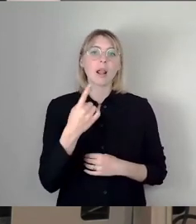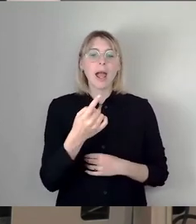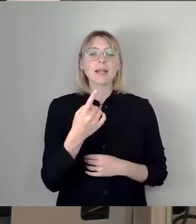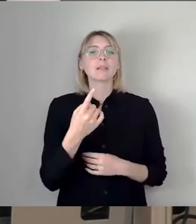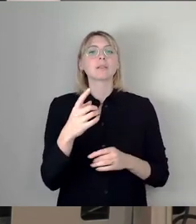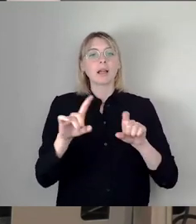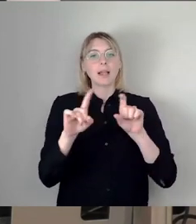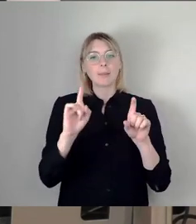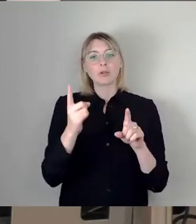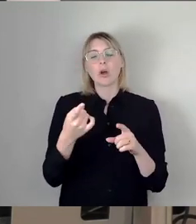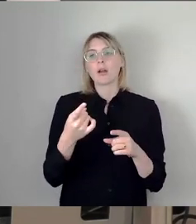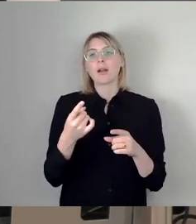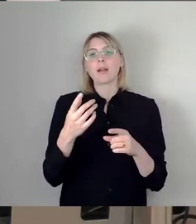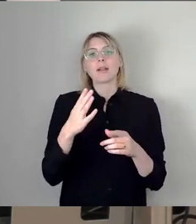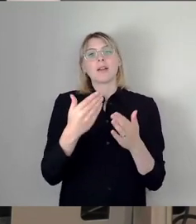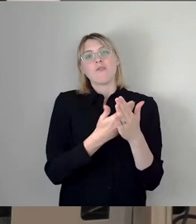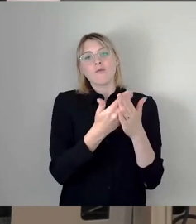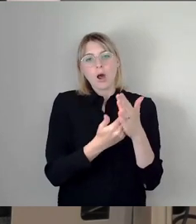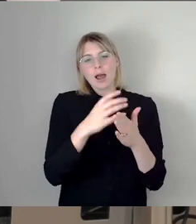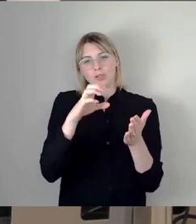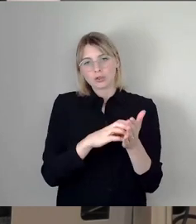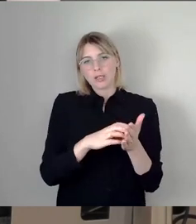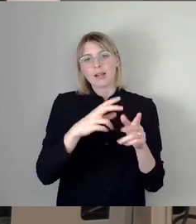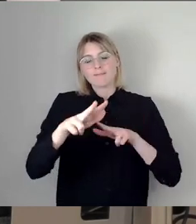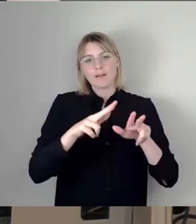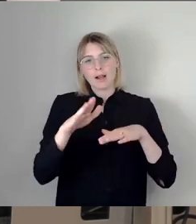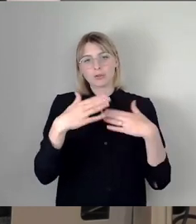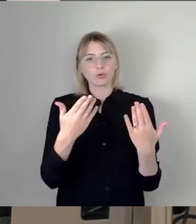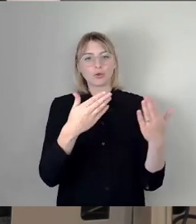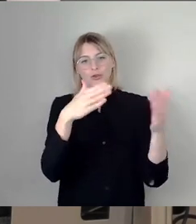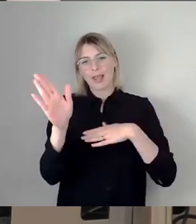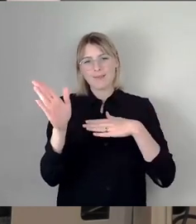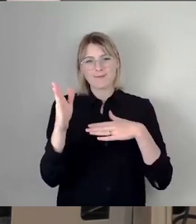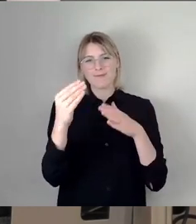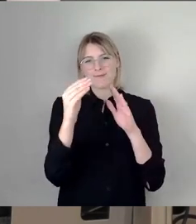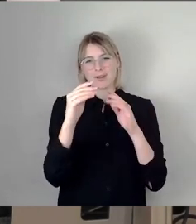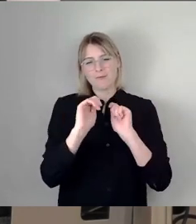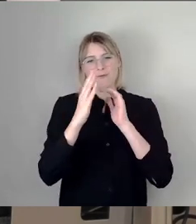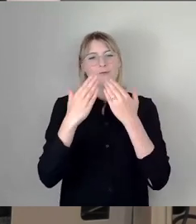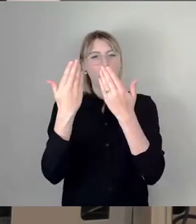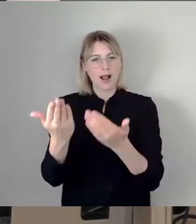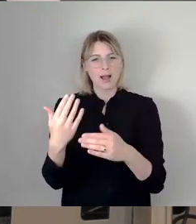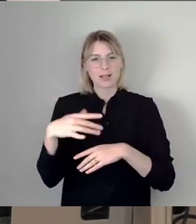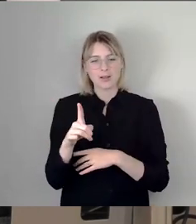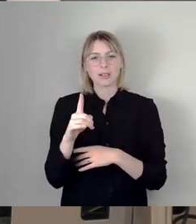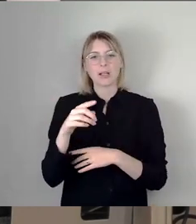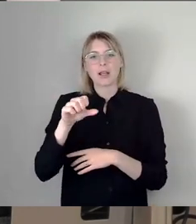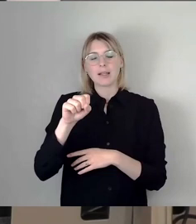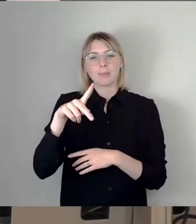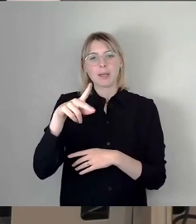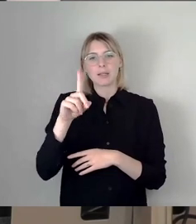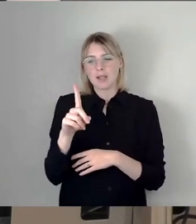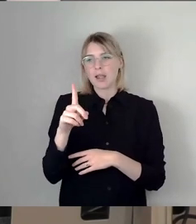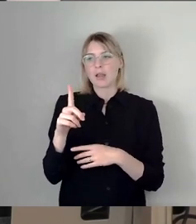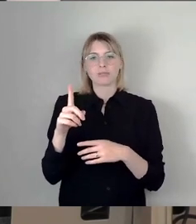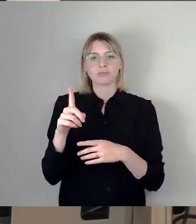Vorlage der Stadtverwaltung. Stefan Engel hat es gesagt. Es gab dann außer der SPD keinen weiteren Änderungsantrag. Aber ich muss mal